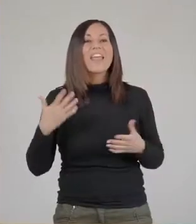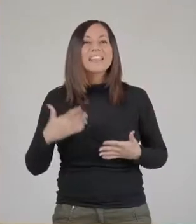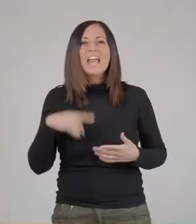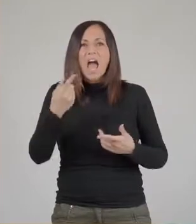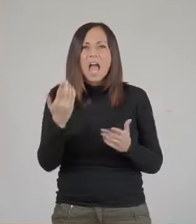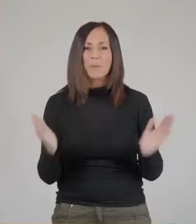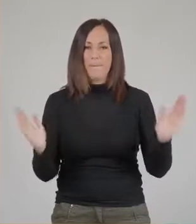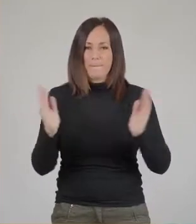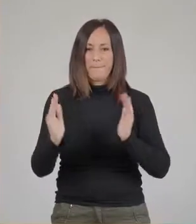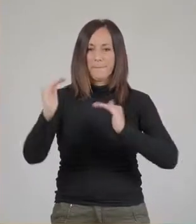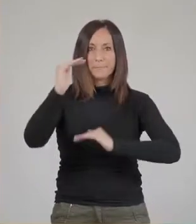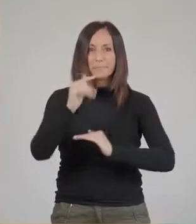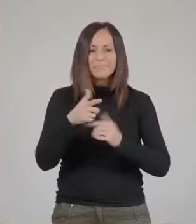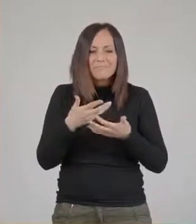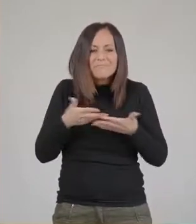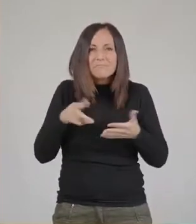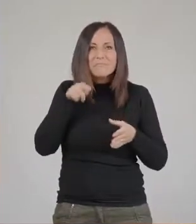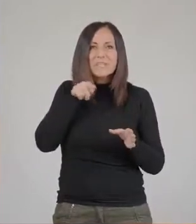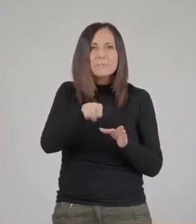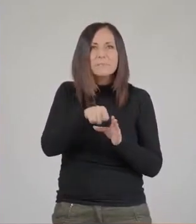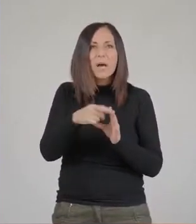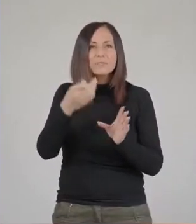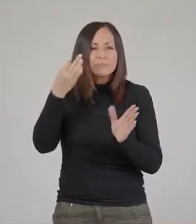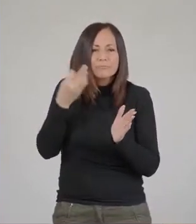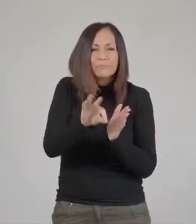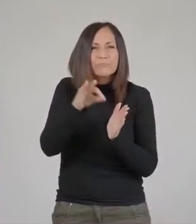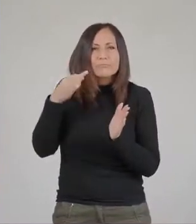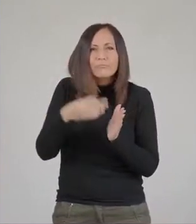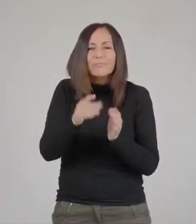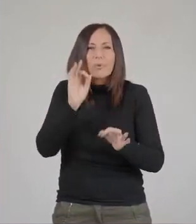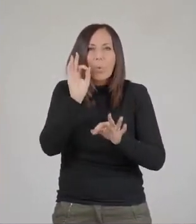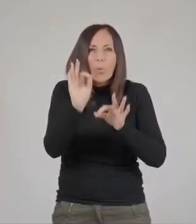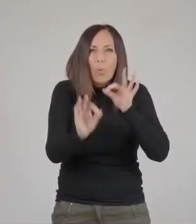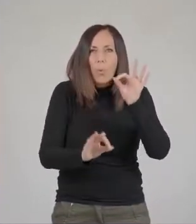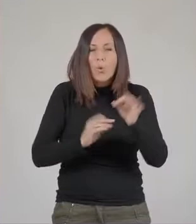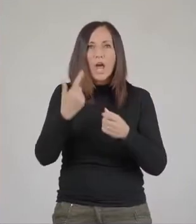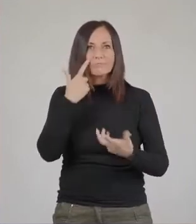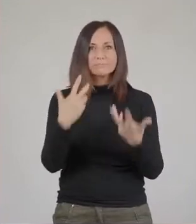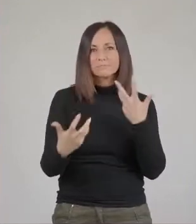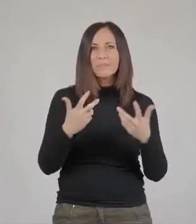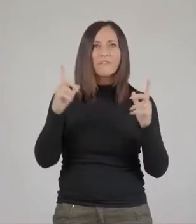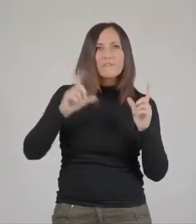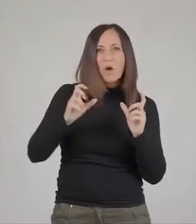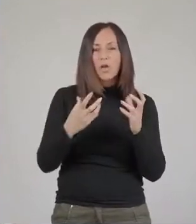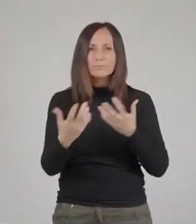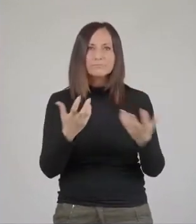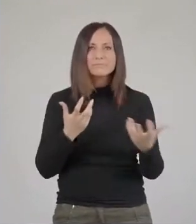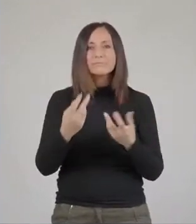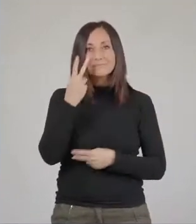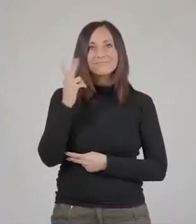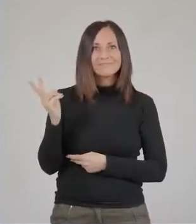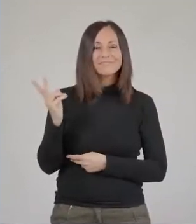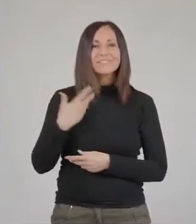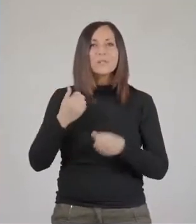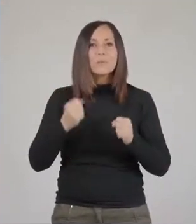vetrine che sono di micro diorami, ovvero degli spazi molto curati da un punto di vista anche scenografico all